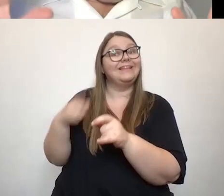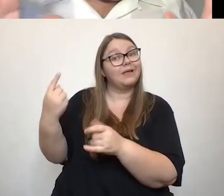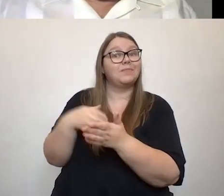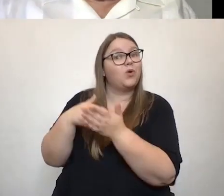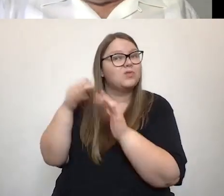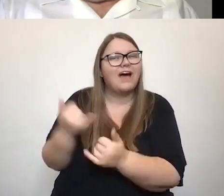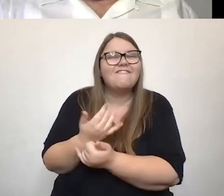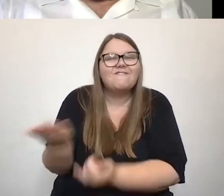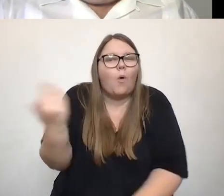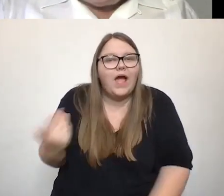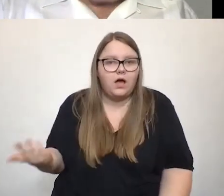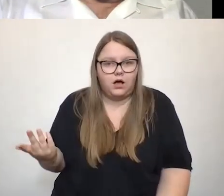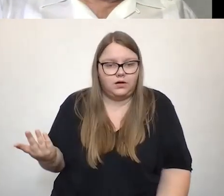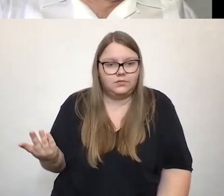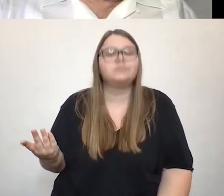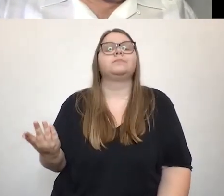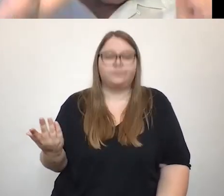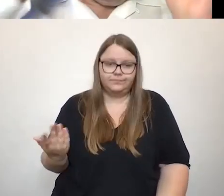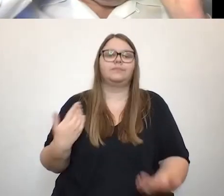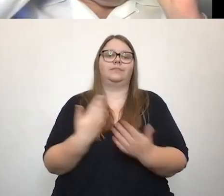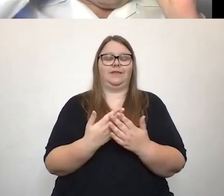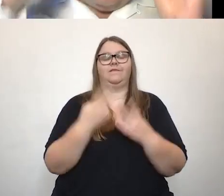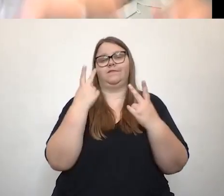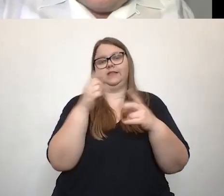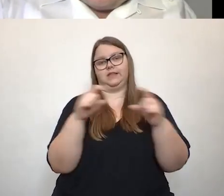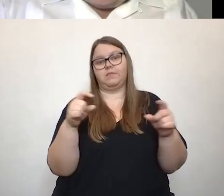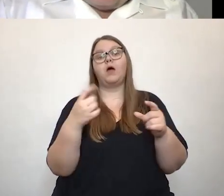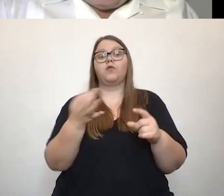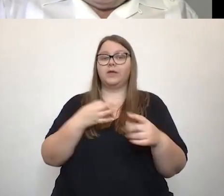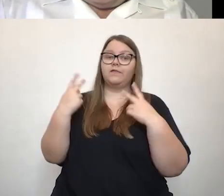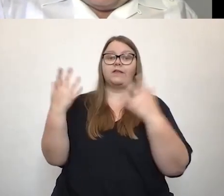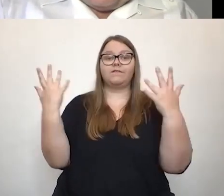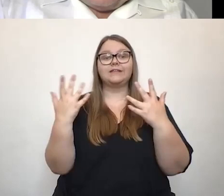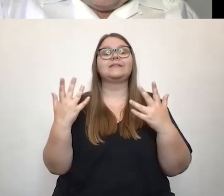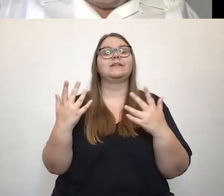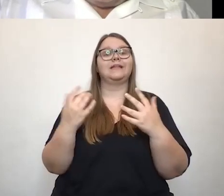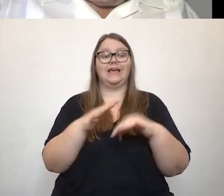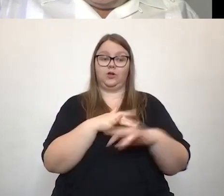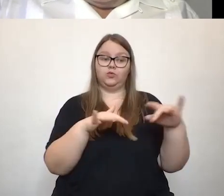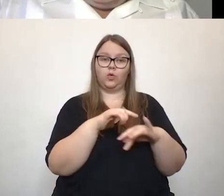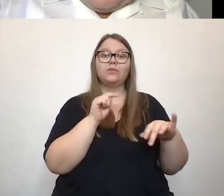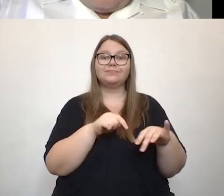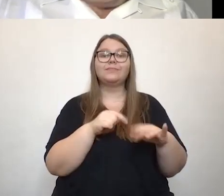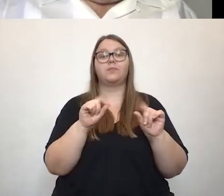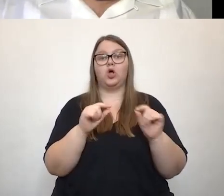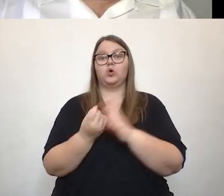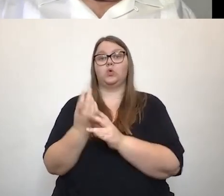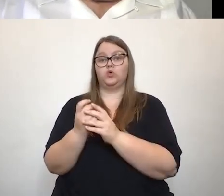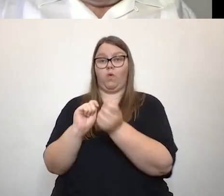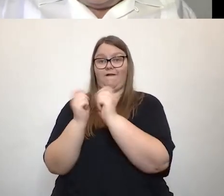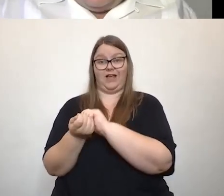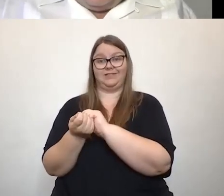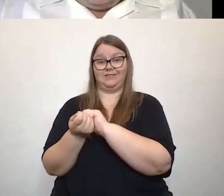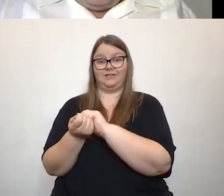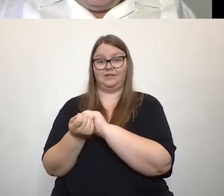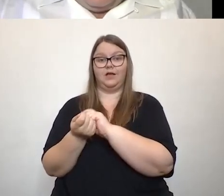umfälliges Thema, aber was für mich ganz, ganz wichtig ist, Inklusion ist ein Kulturwandel, das heißt, es dreht sich nicht für mich darum, dass ich